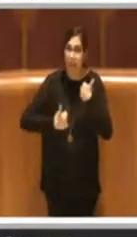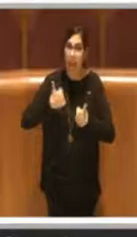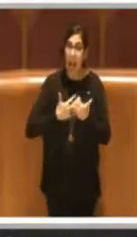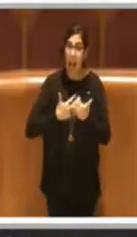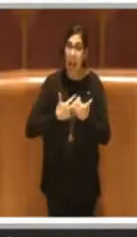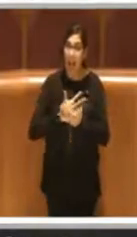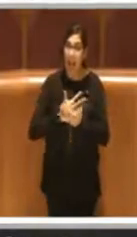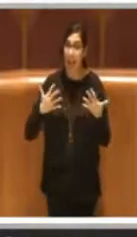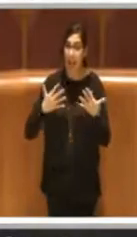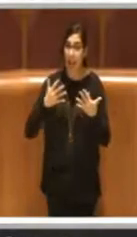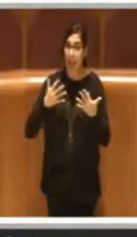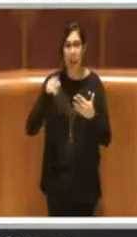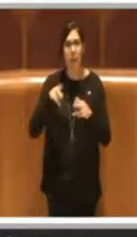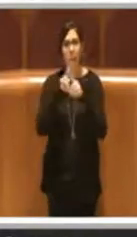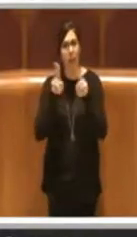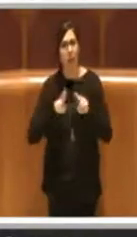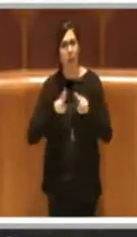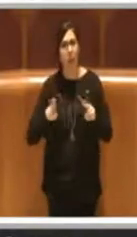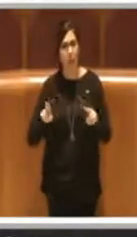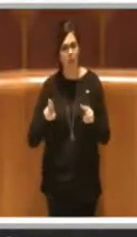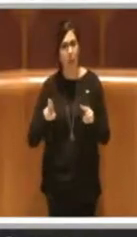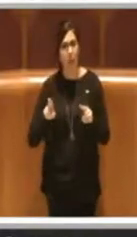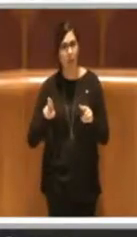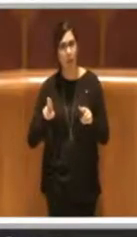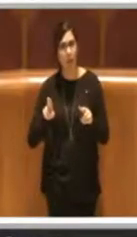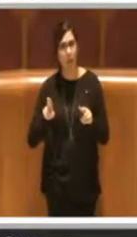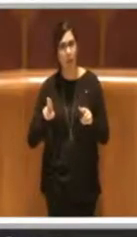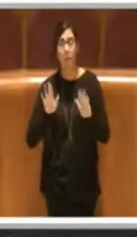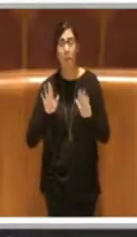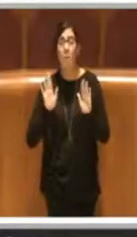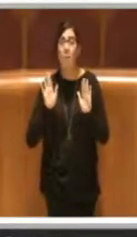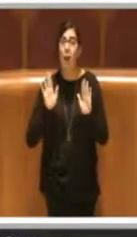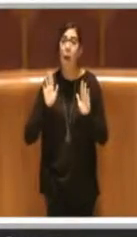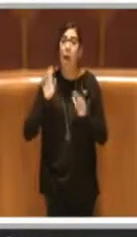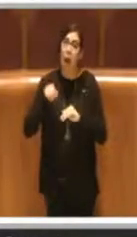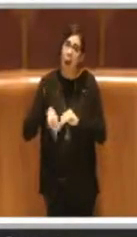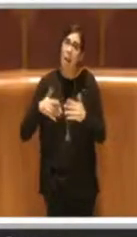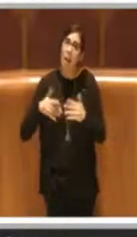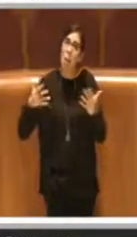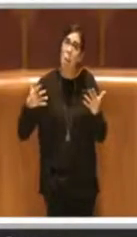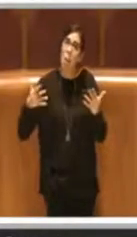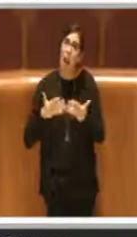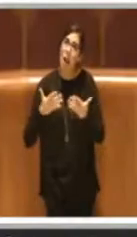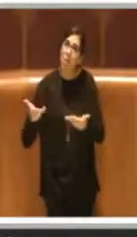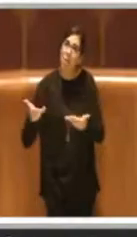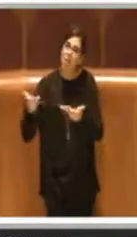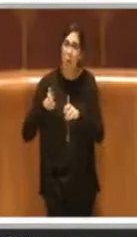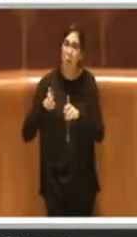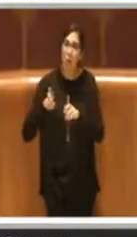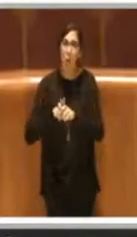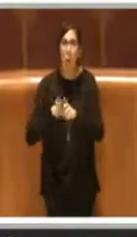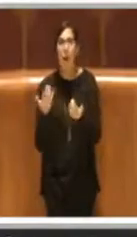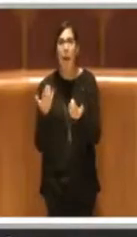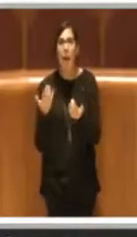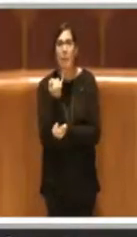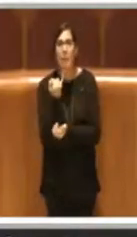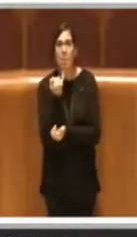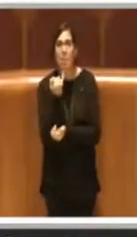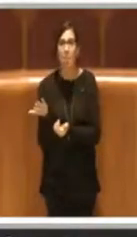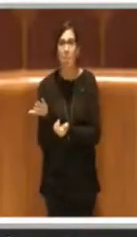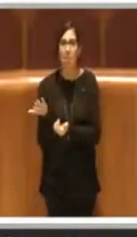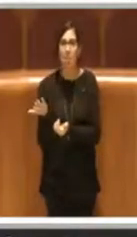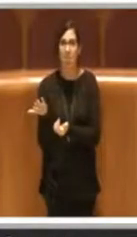eventi internazionali, ma anche attività aperte, attività di base, quindi attività aperte al